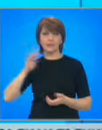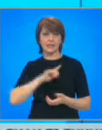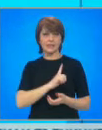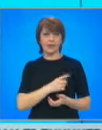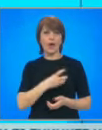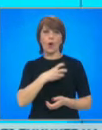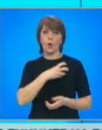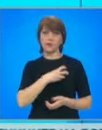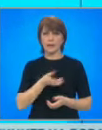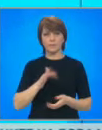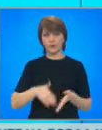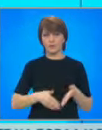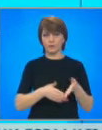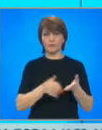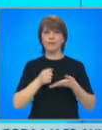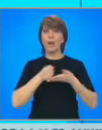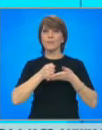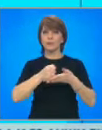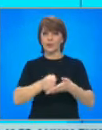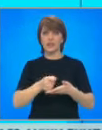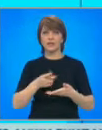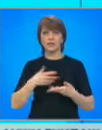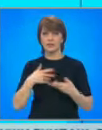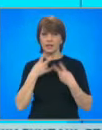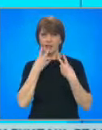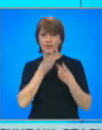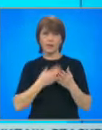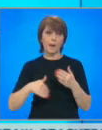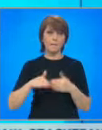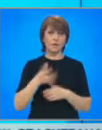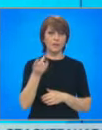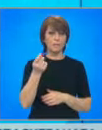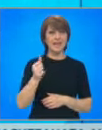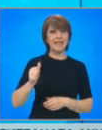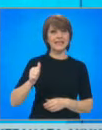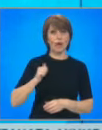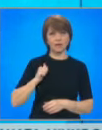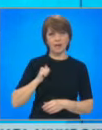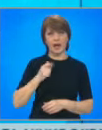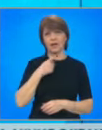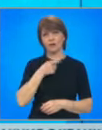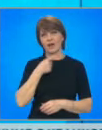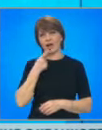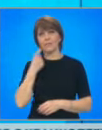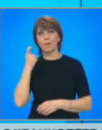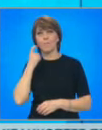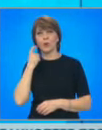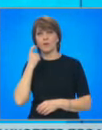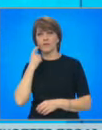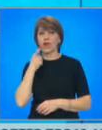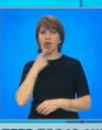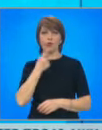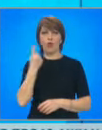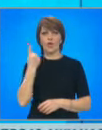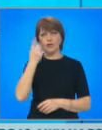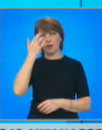От ГЕРБ ще подкрепят бюджета, но искат да видят повече пари за отбрана. Това каза лидерът на партията Бойко Борисова. Той е на едно мнение